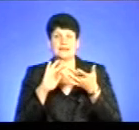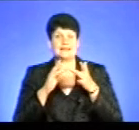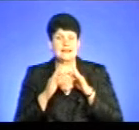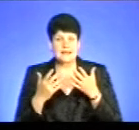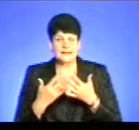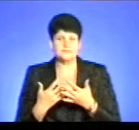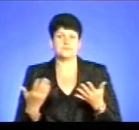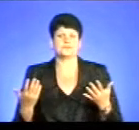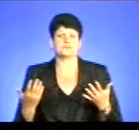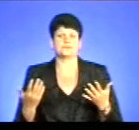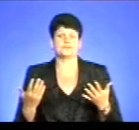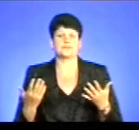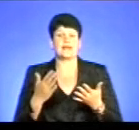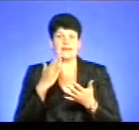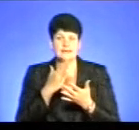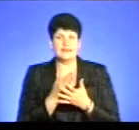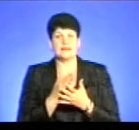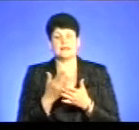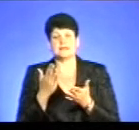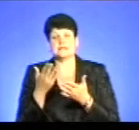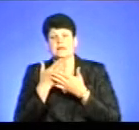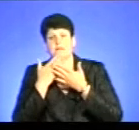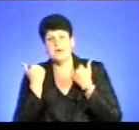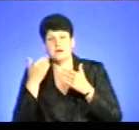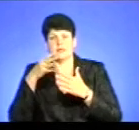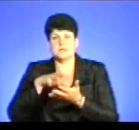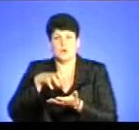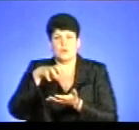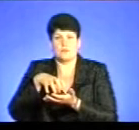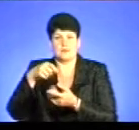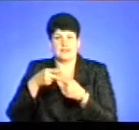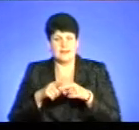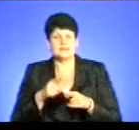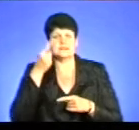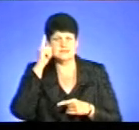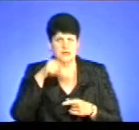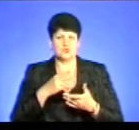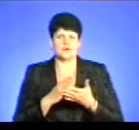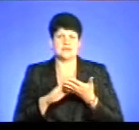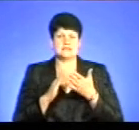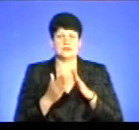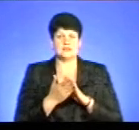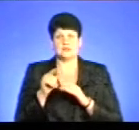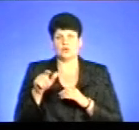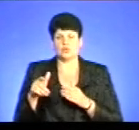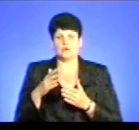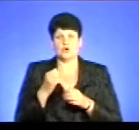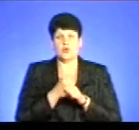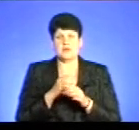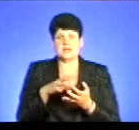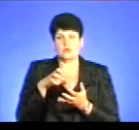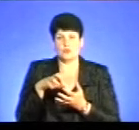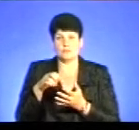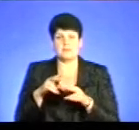І є десь, де немає копіювальної техніки. Знаю, що є ситуації, де пацієнти роблять ксерокопії